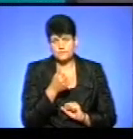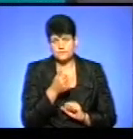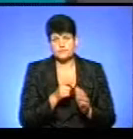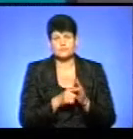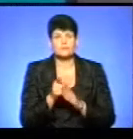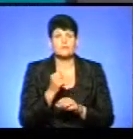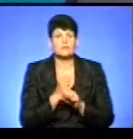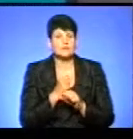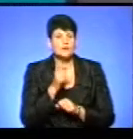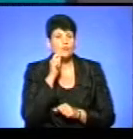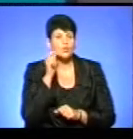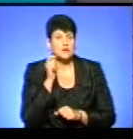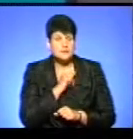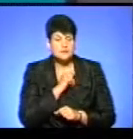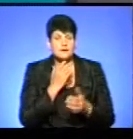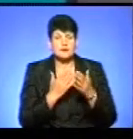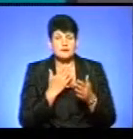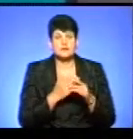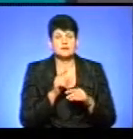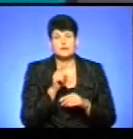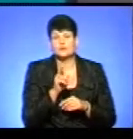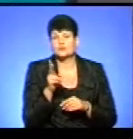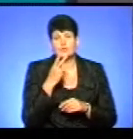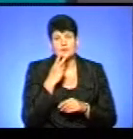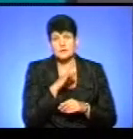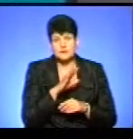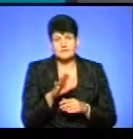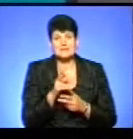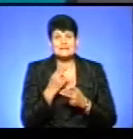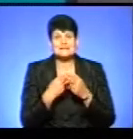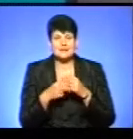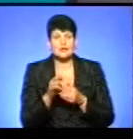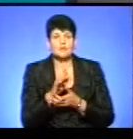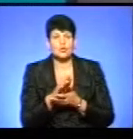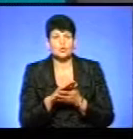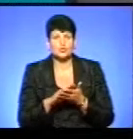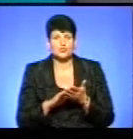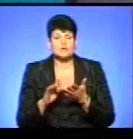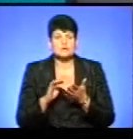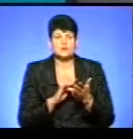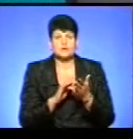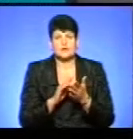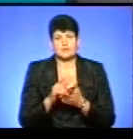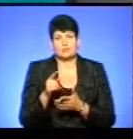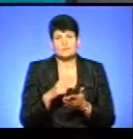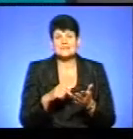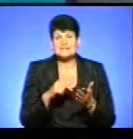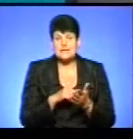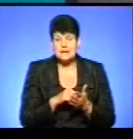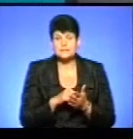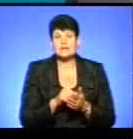в Україні, однак на нього ніхто не зважає. Цирки продовжують гастролювати по містах. Саме тому,